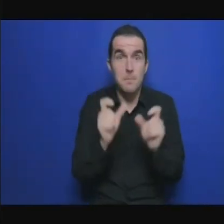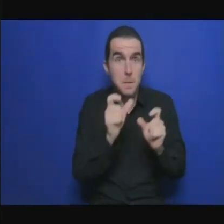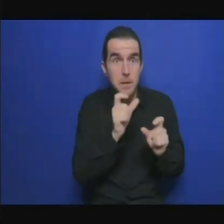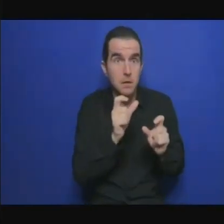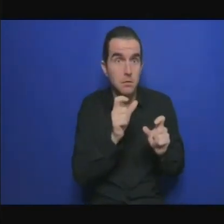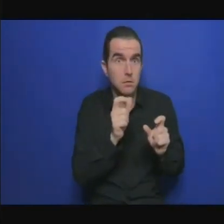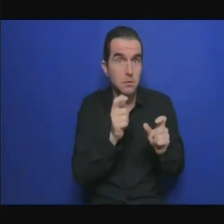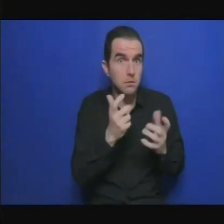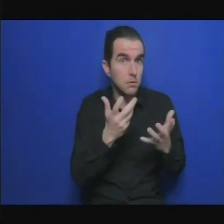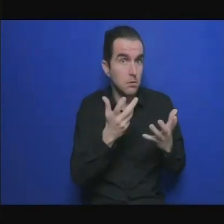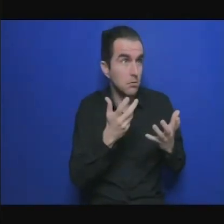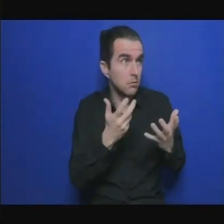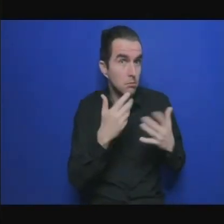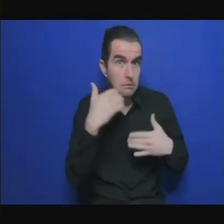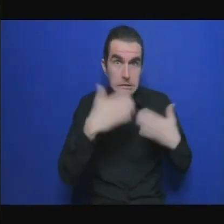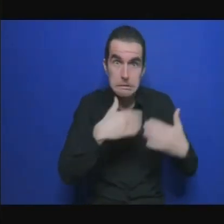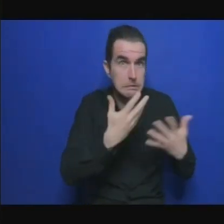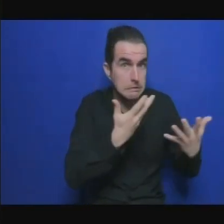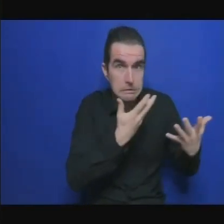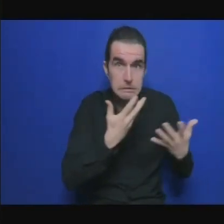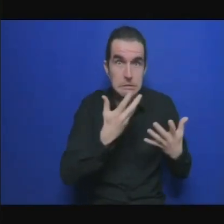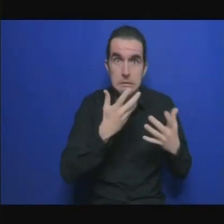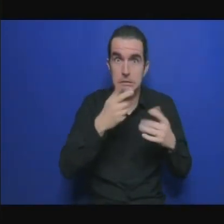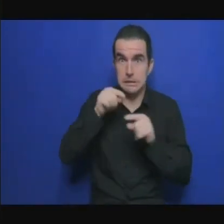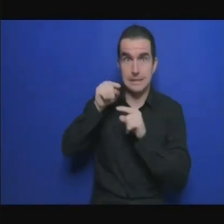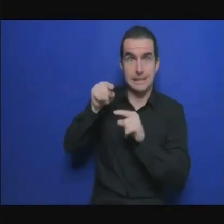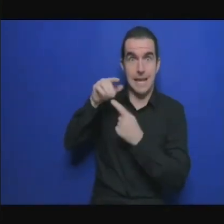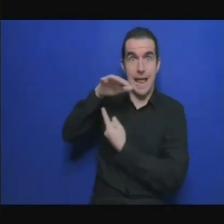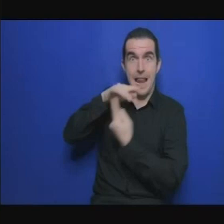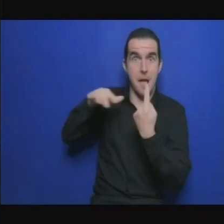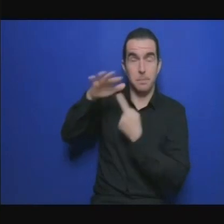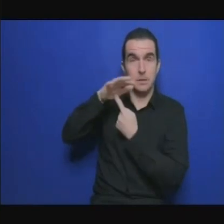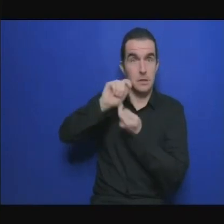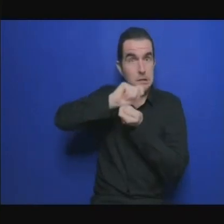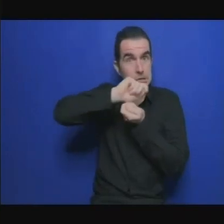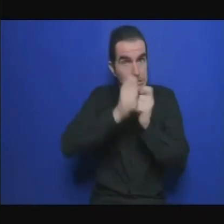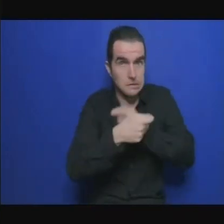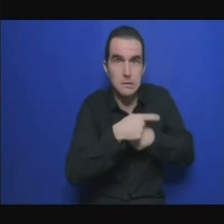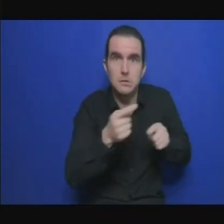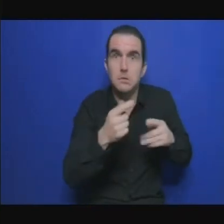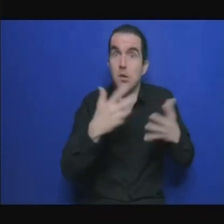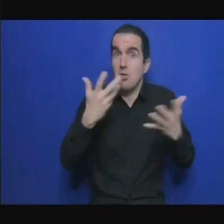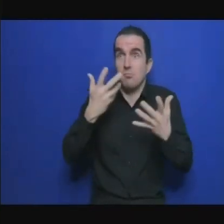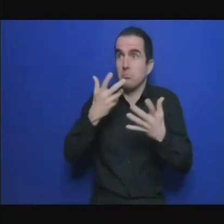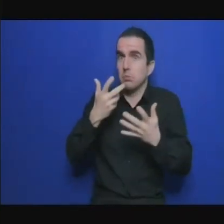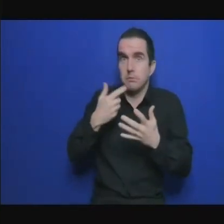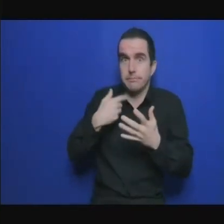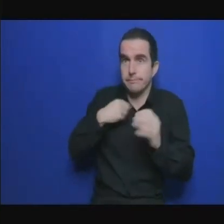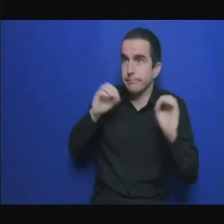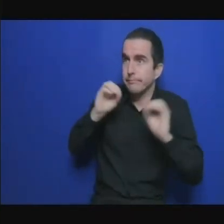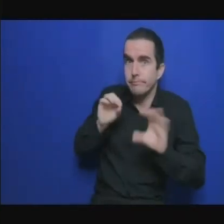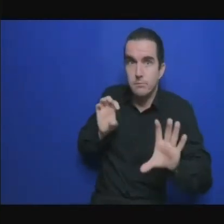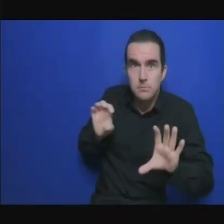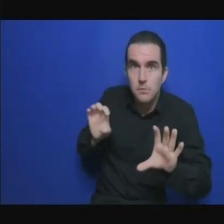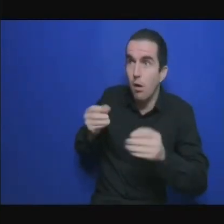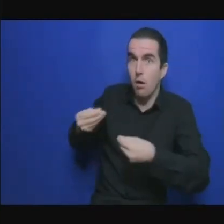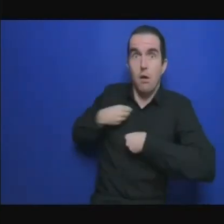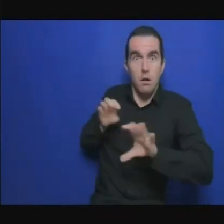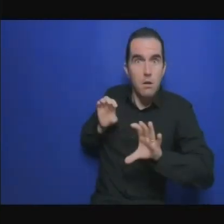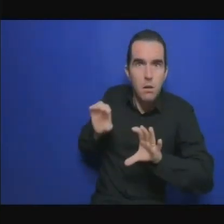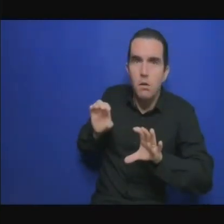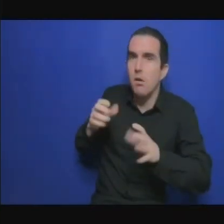trouvent dans nos villages dans nos bidonvilles et nous devons diffuser ces informations qu'est-ce qui nous attend